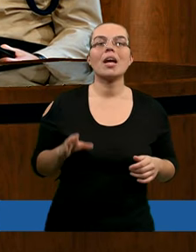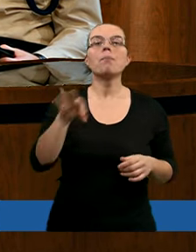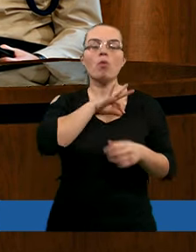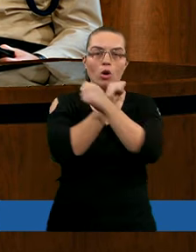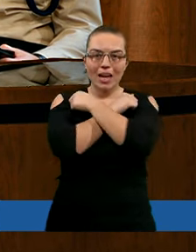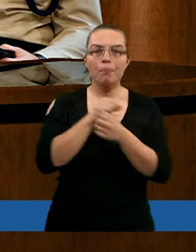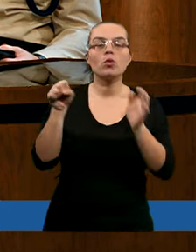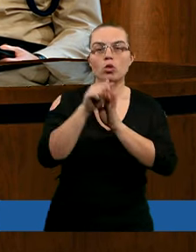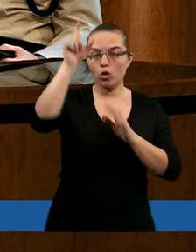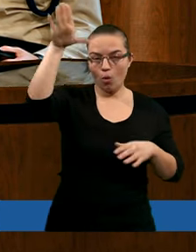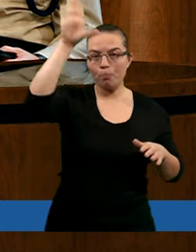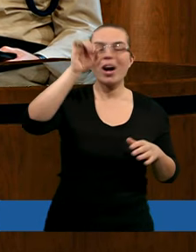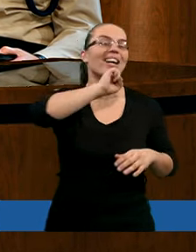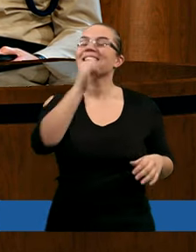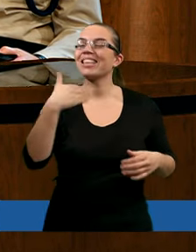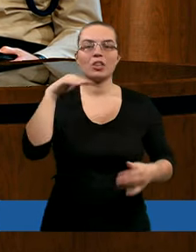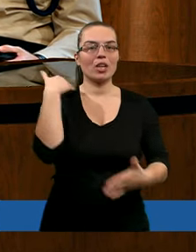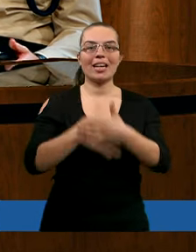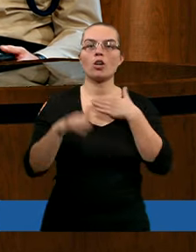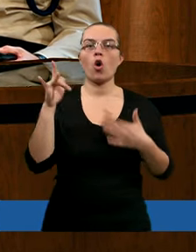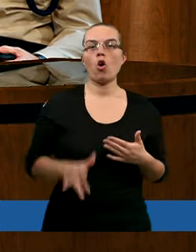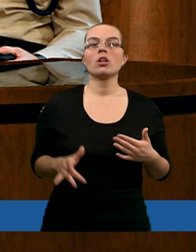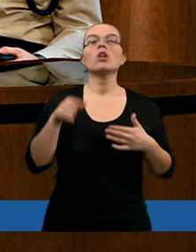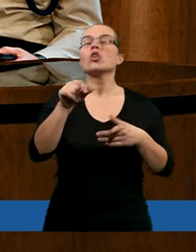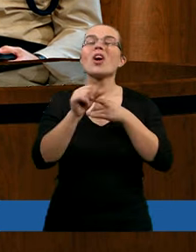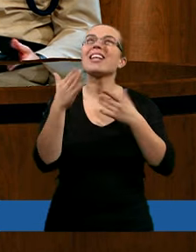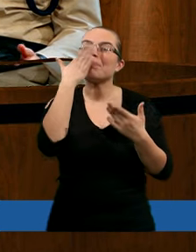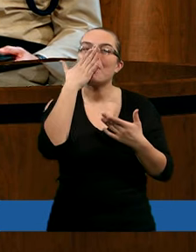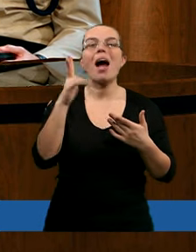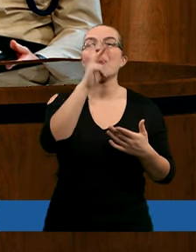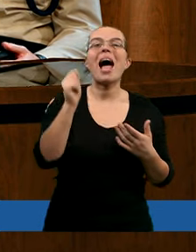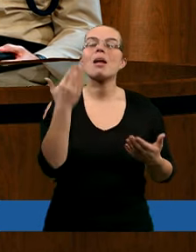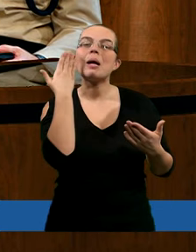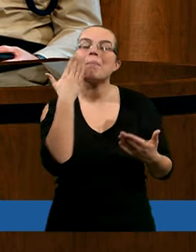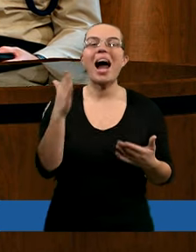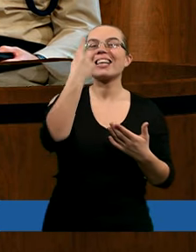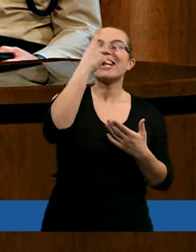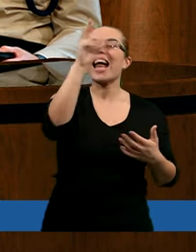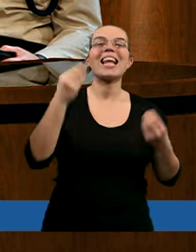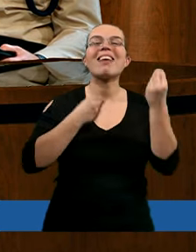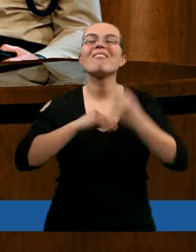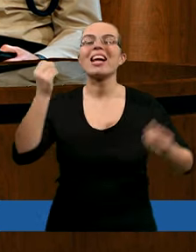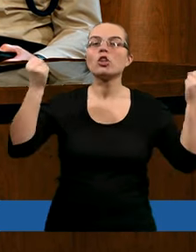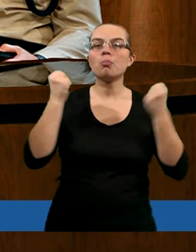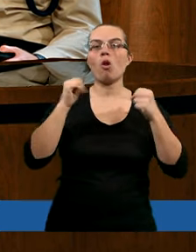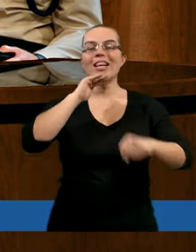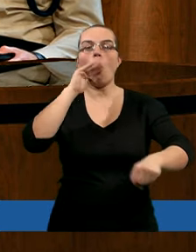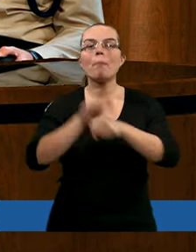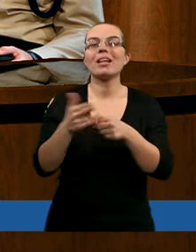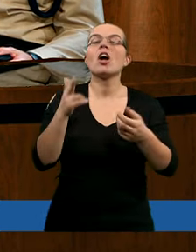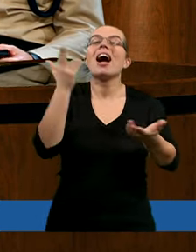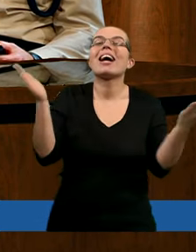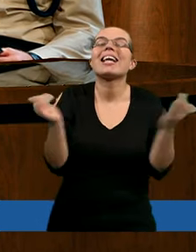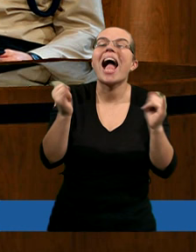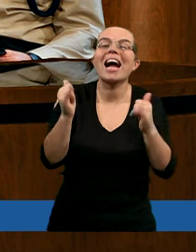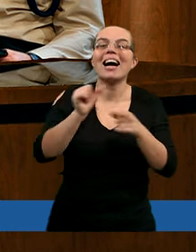moja miłość do ciebie nigdy się nie skończy. To jest chyba jedna z największych obietnic, jaką kiedykolwiek